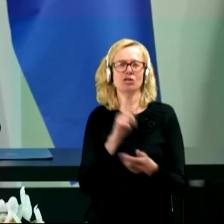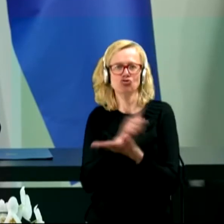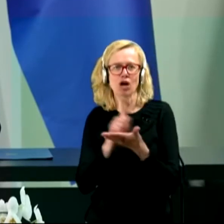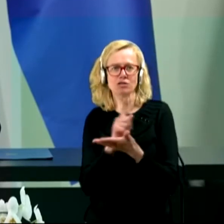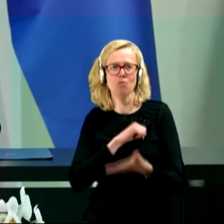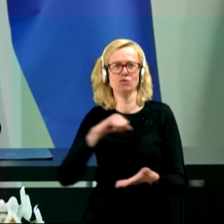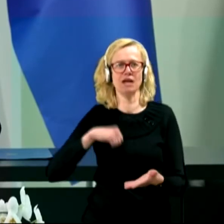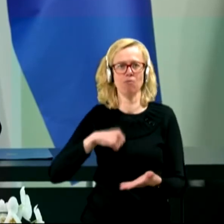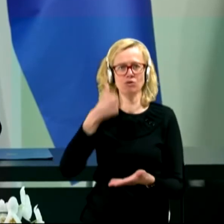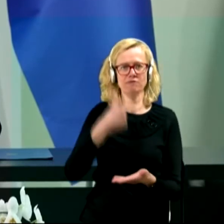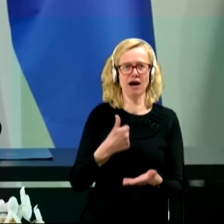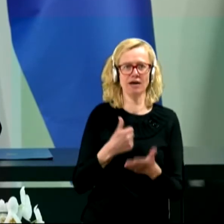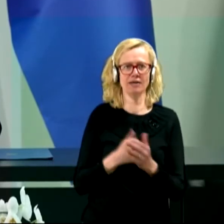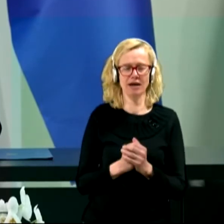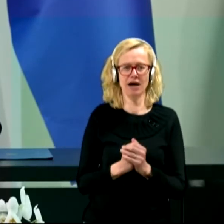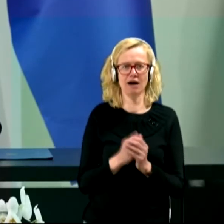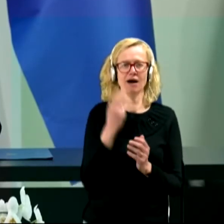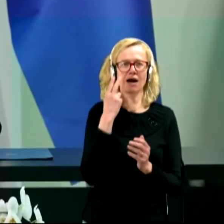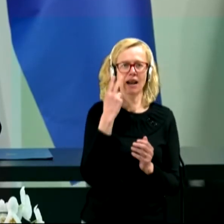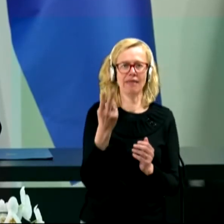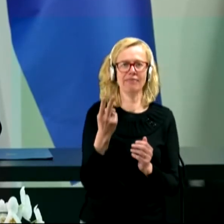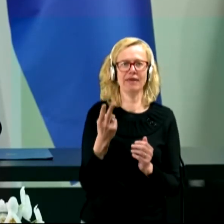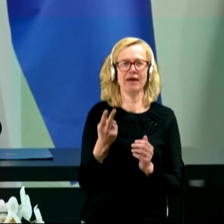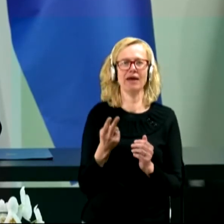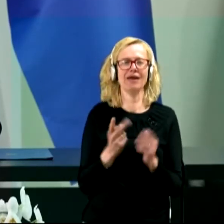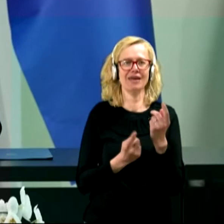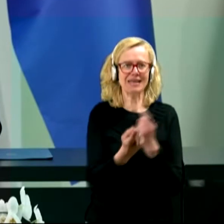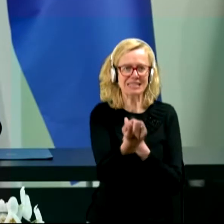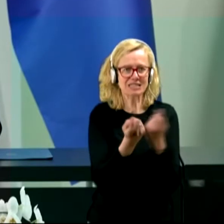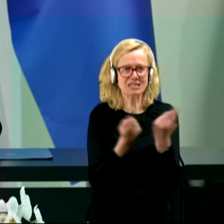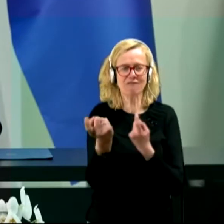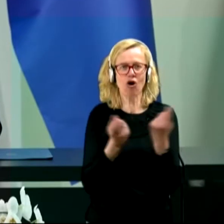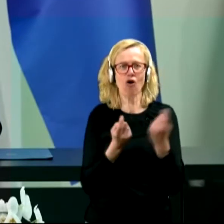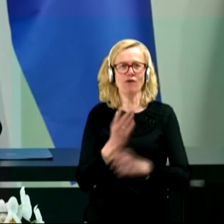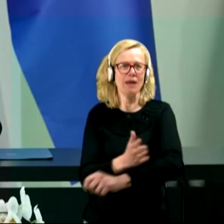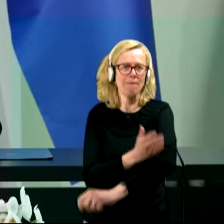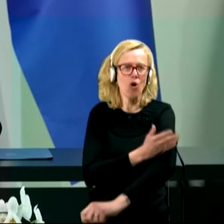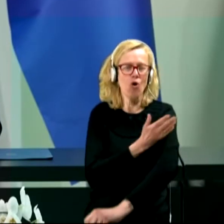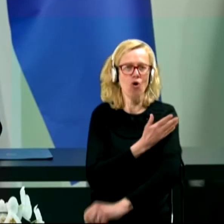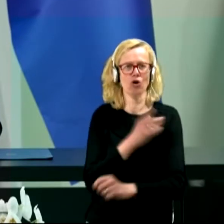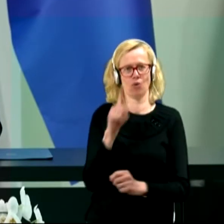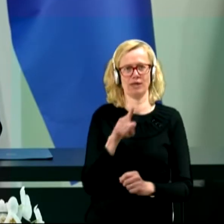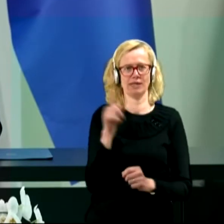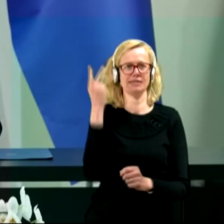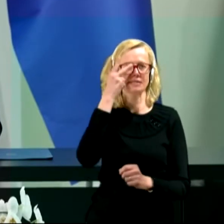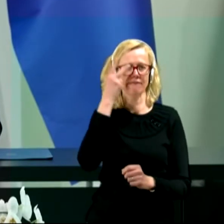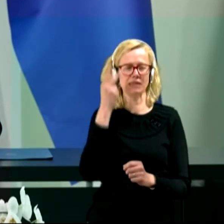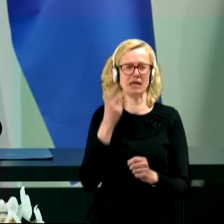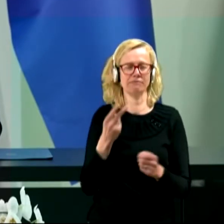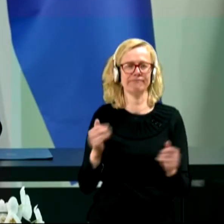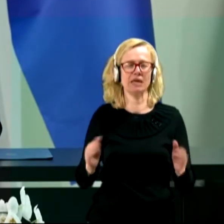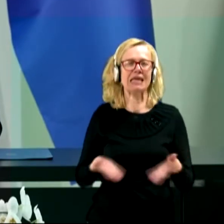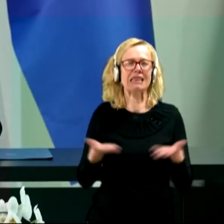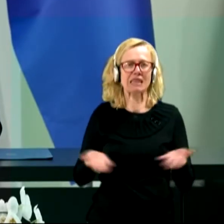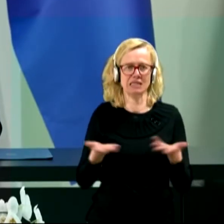osamosvajanja, vsaj, kar se tiče izzivov, naporov in seveda intenzivnosti